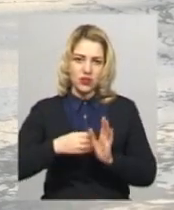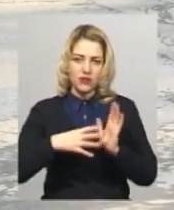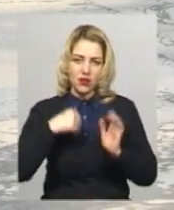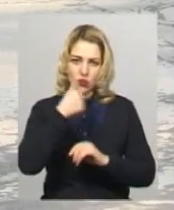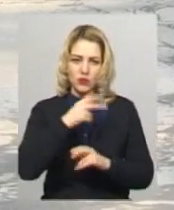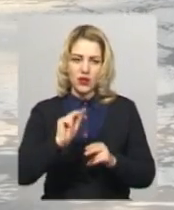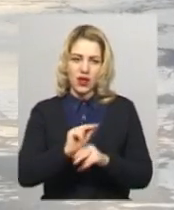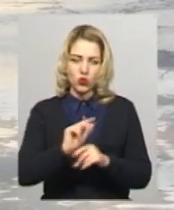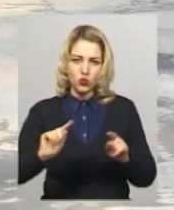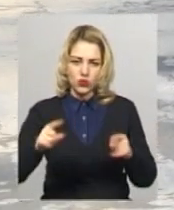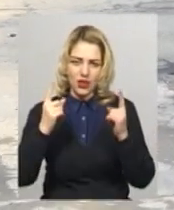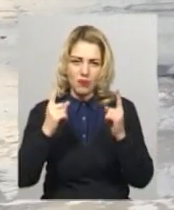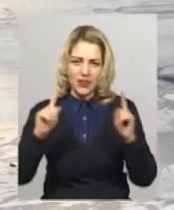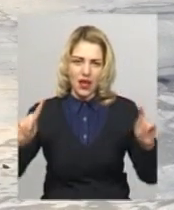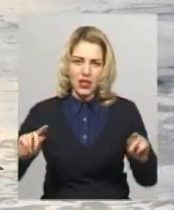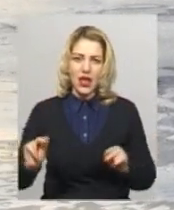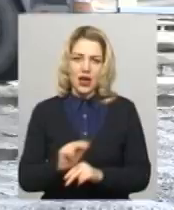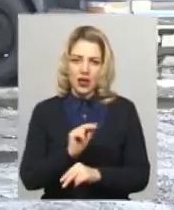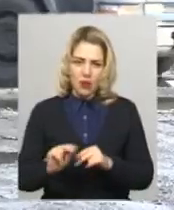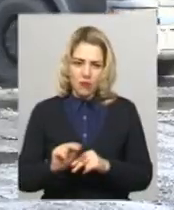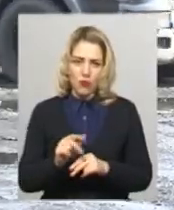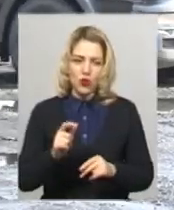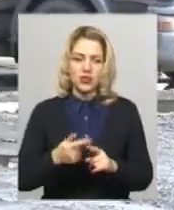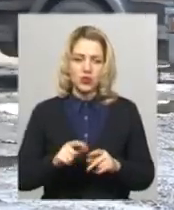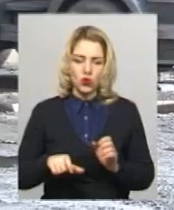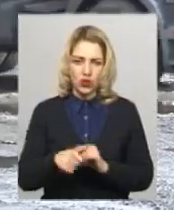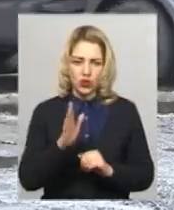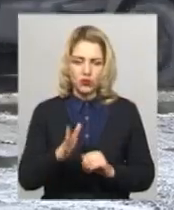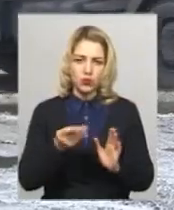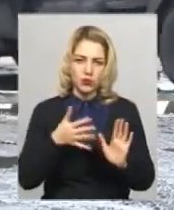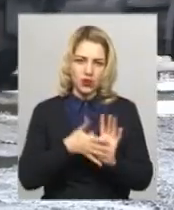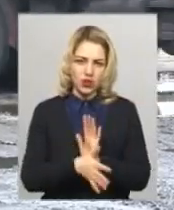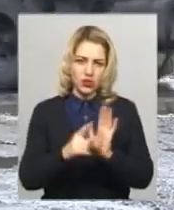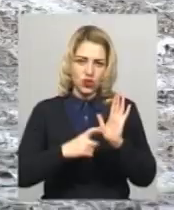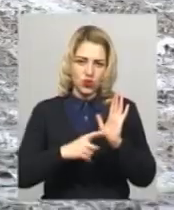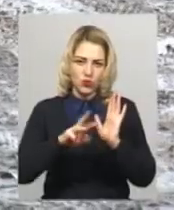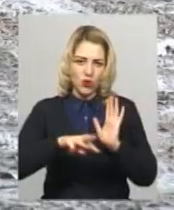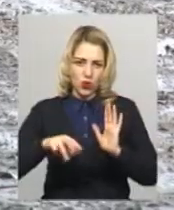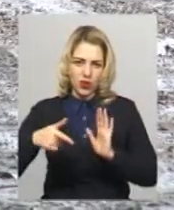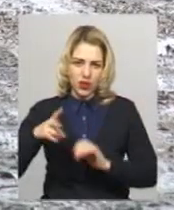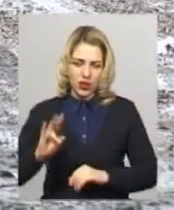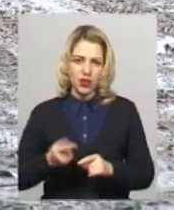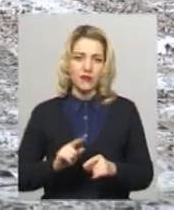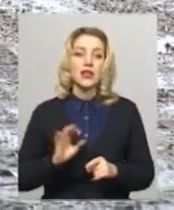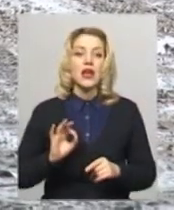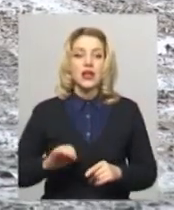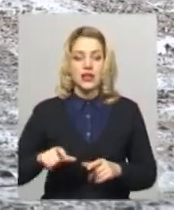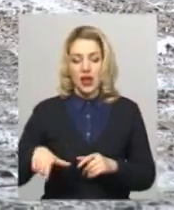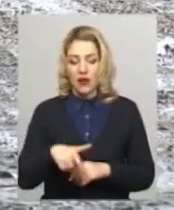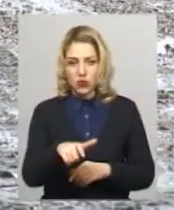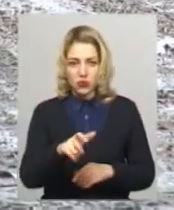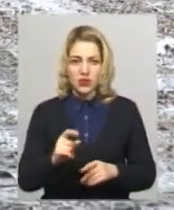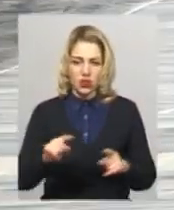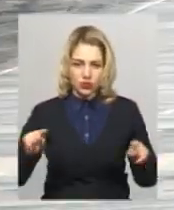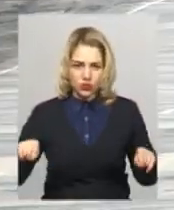на реконструкцію та капітальний ремонт доріг державного значення, що приходить через Хмельниччину, піде ще 600 мільйонів гривень. Я додаю, аби привести автомагістралі до належного